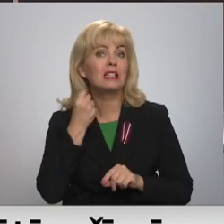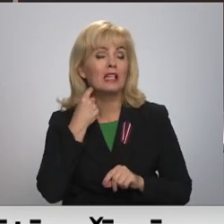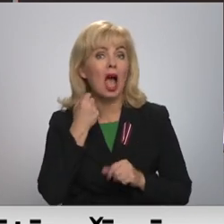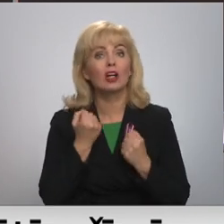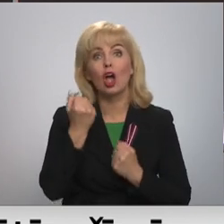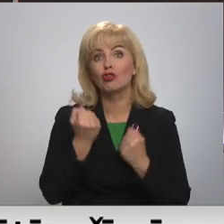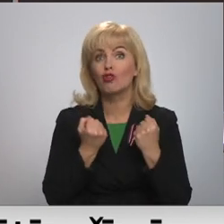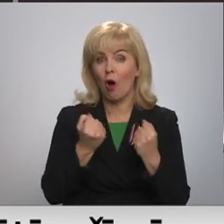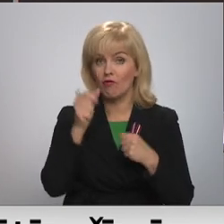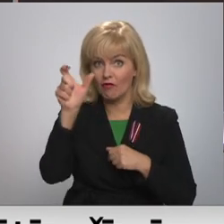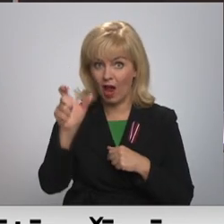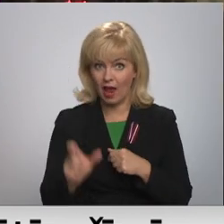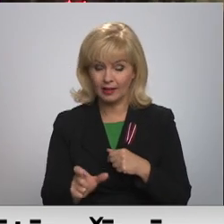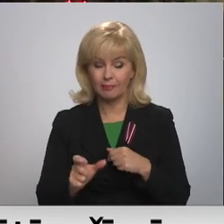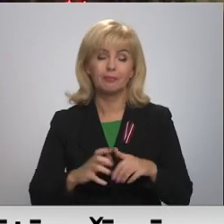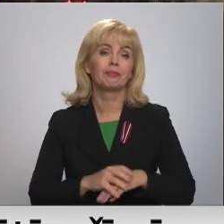vairāk stāstu Vita Anstrati.